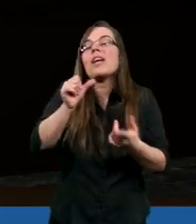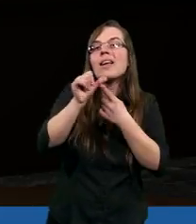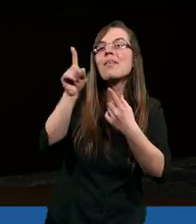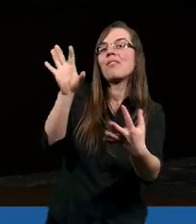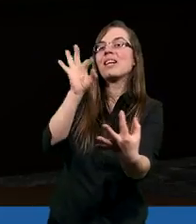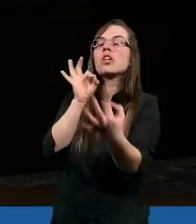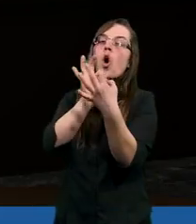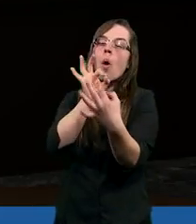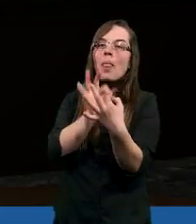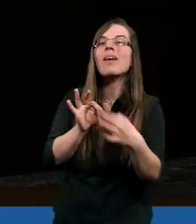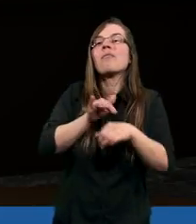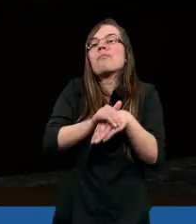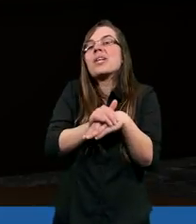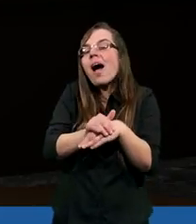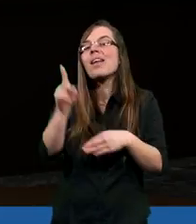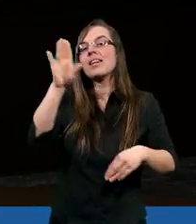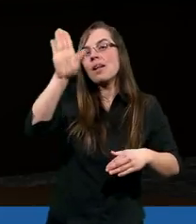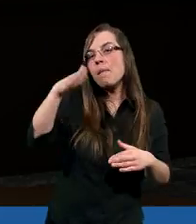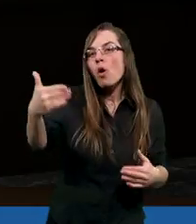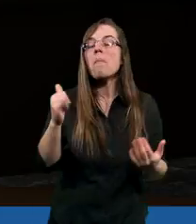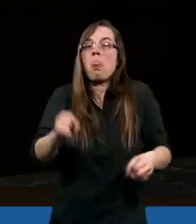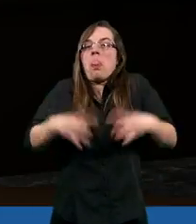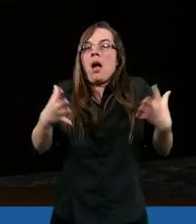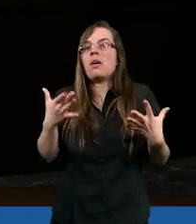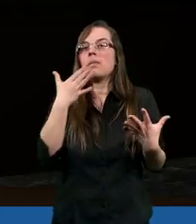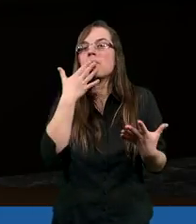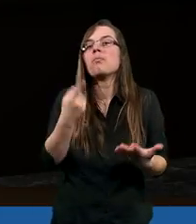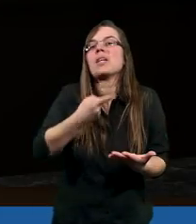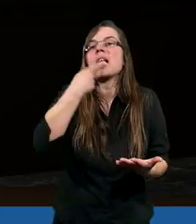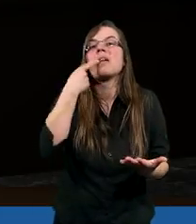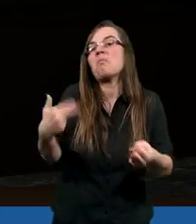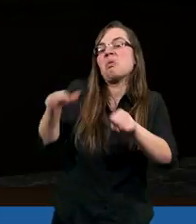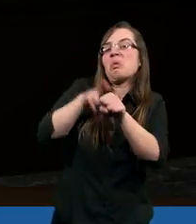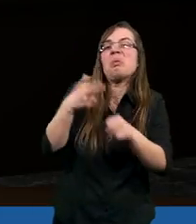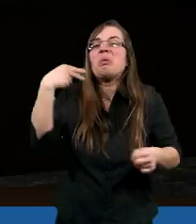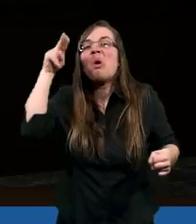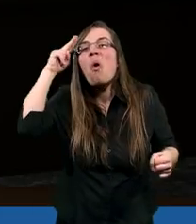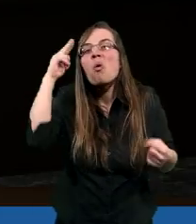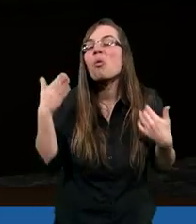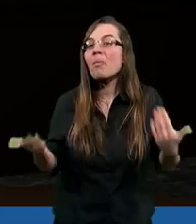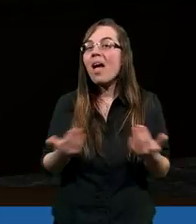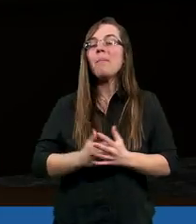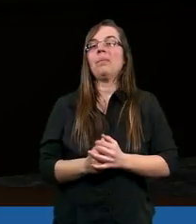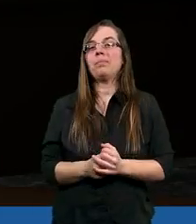takich relacjach przyjaznych, no i nagle mówimy językiem, którego po prostu nie rozumiemy.